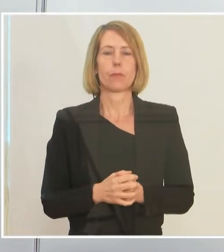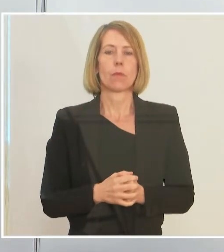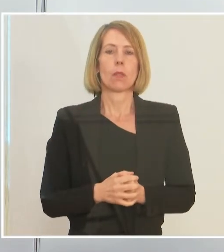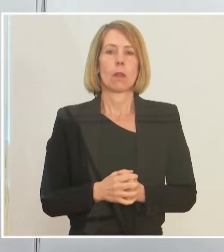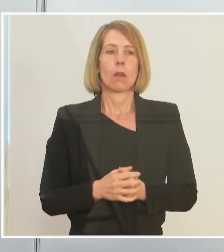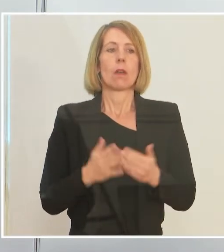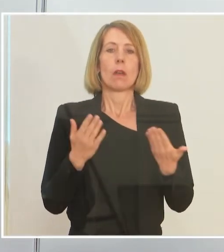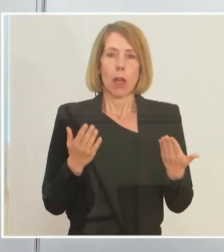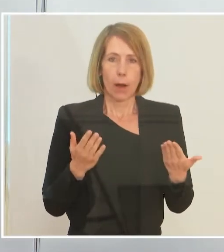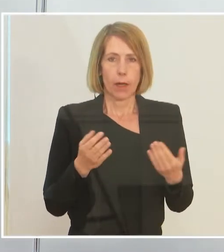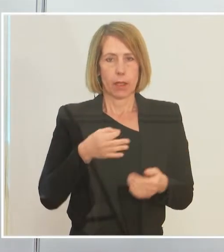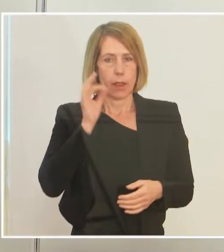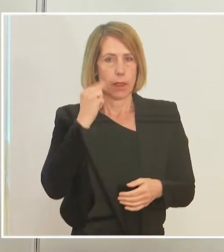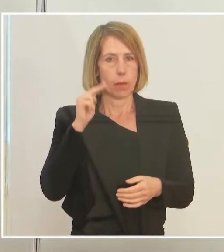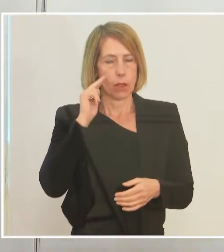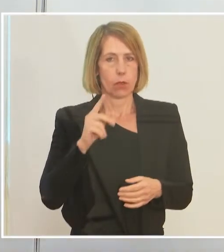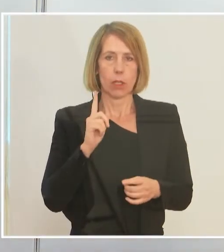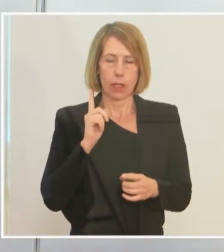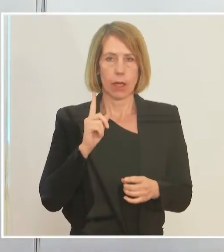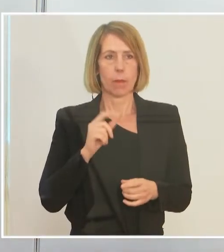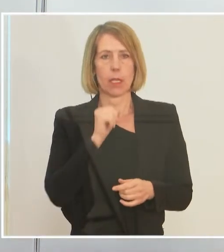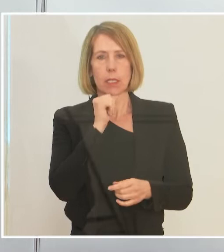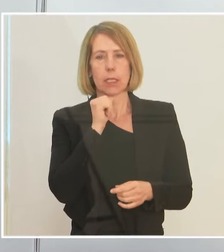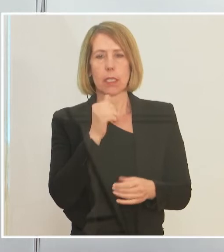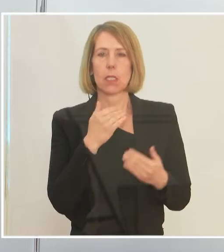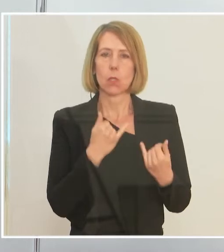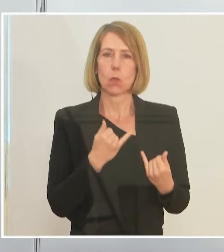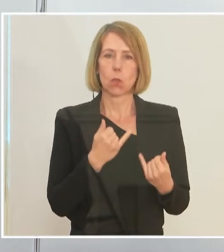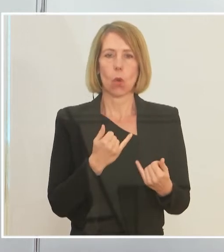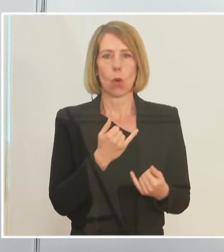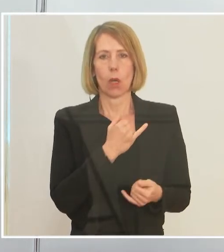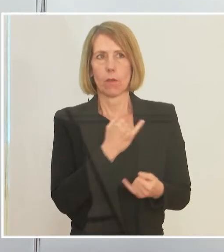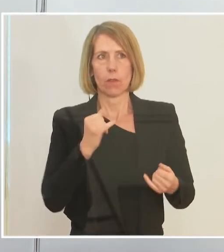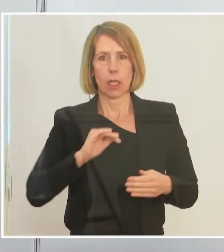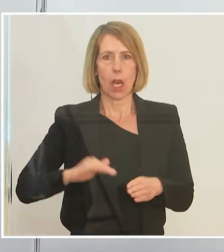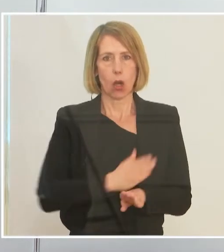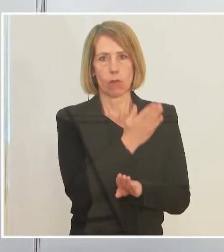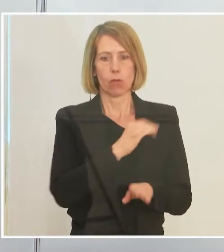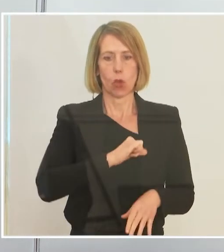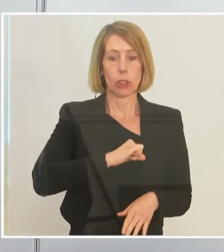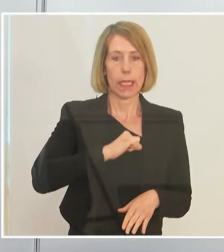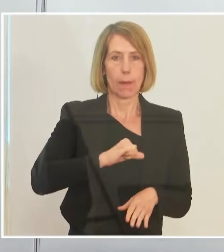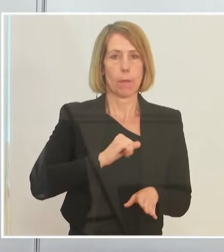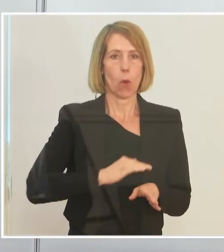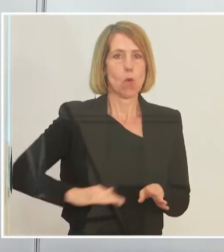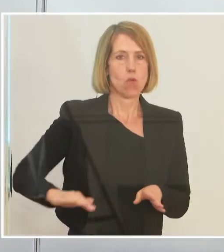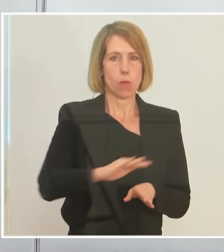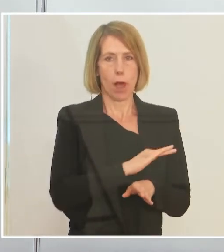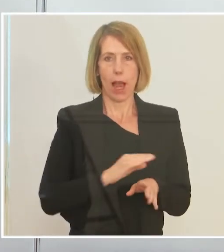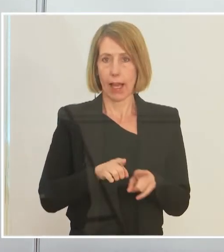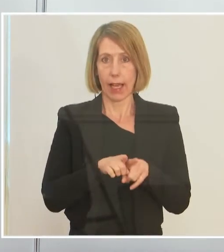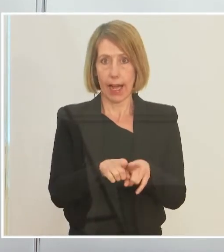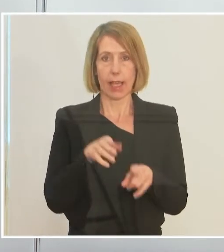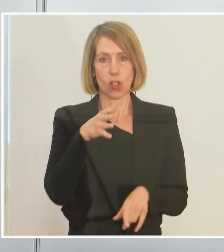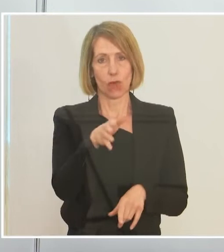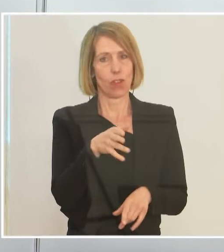geehrten Damen und Herren, ist es nicht so, dass das Tempo des Aufschwungs überall gleich sein kann. Auch in